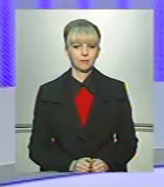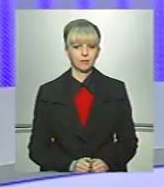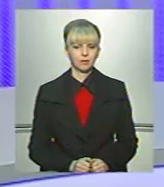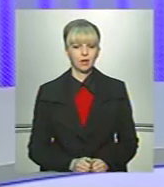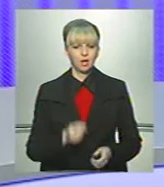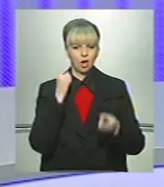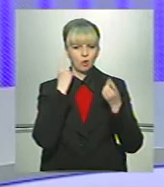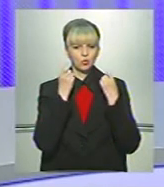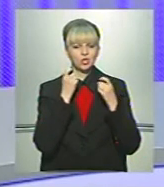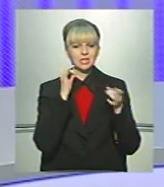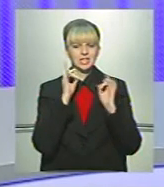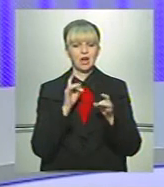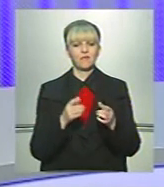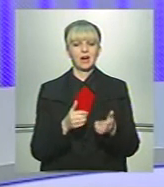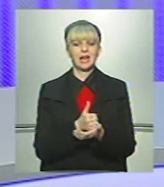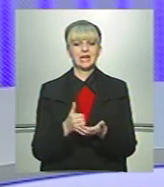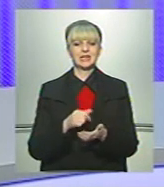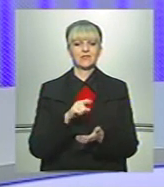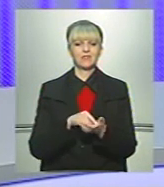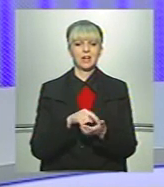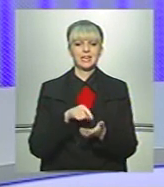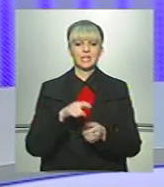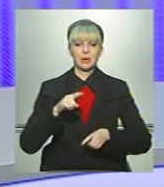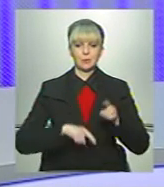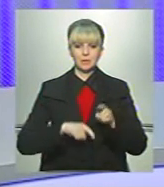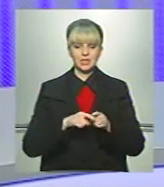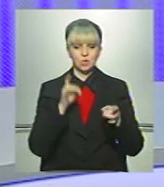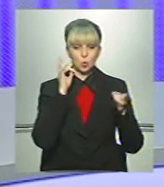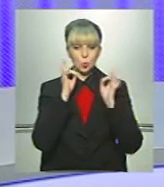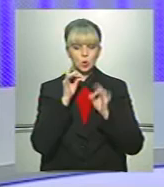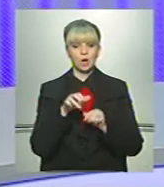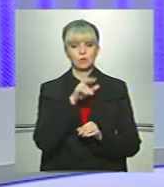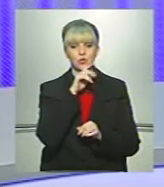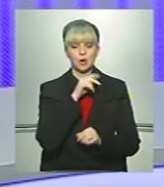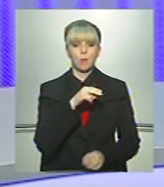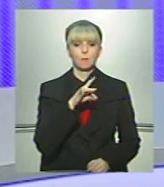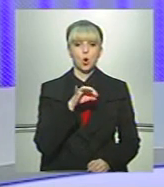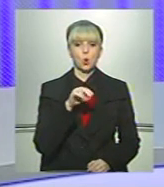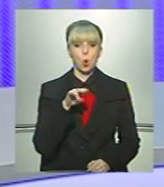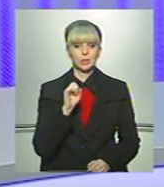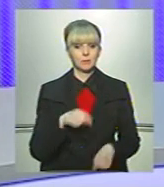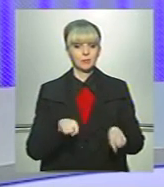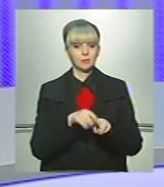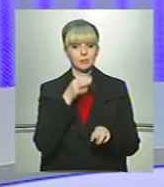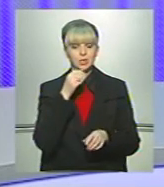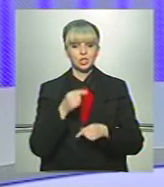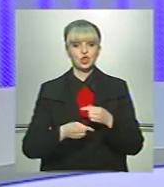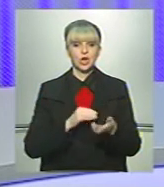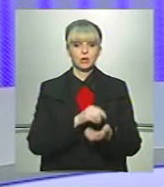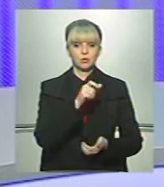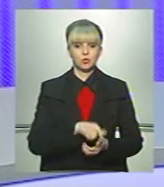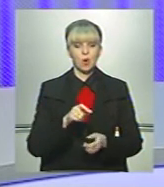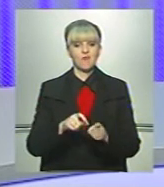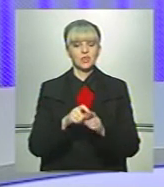Гучні заяви від лідера фракції «Рідне місто» у міській раді лунали у Чернівцях. Василь Продан, так би мовити, через журналістів